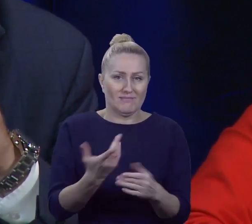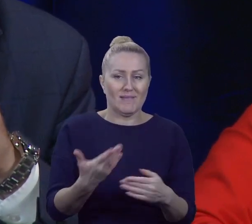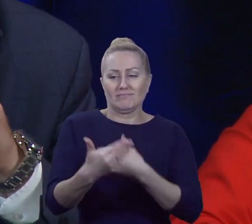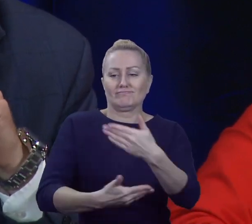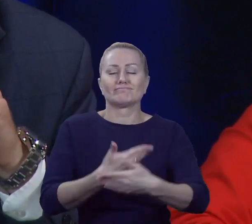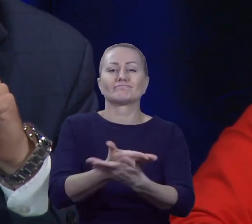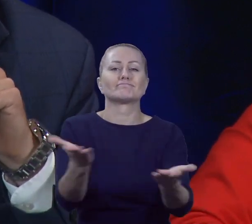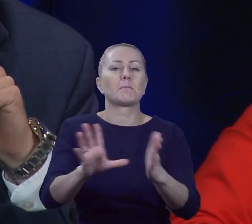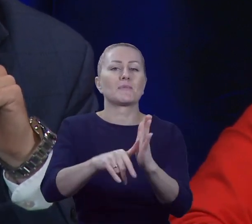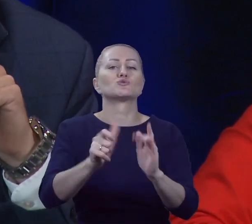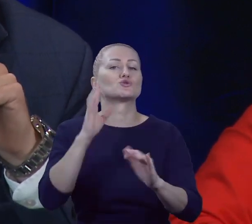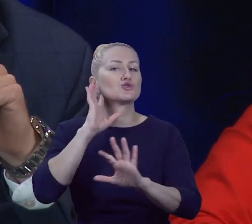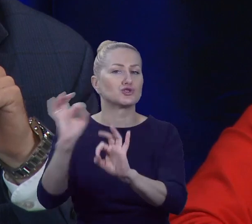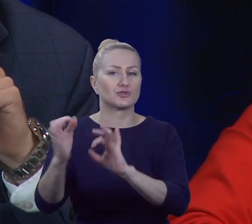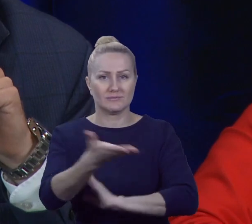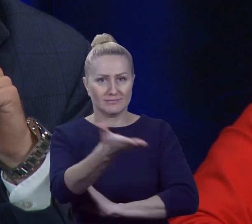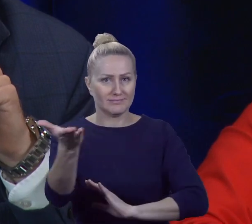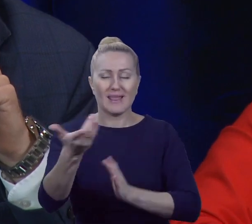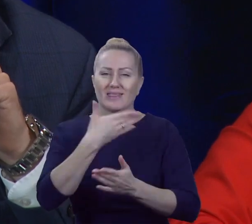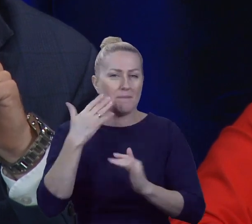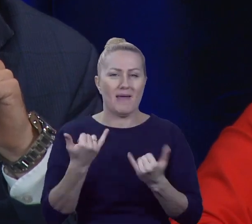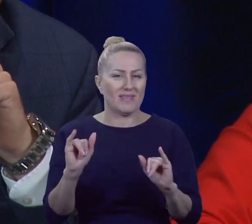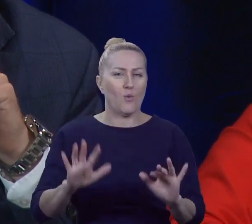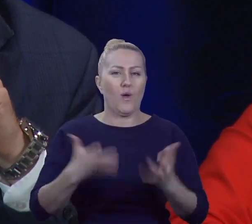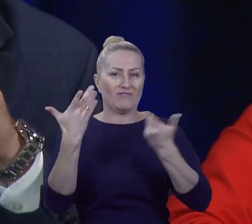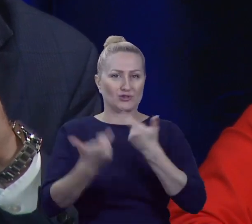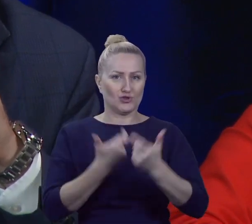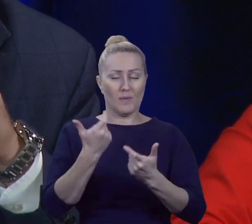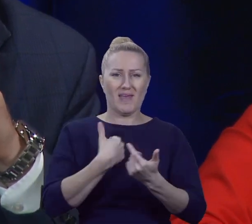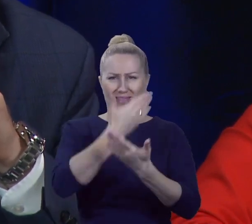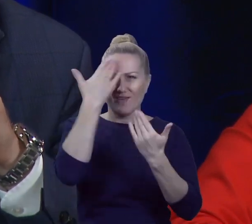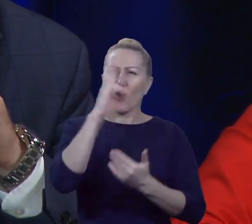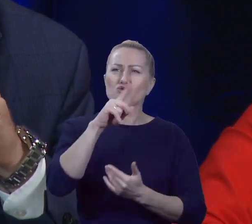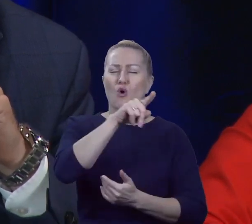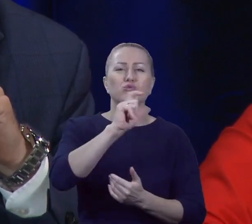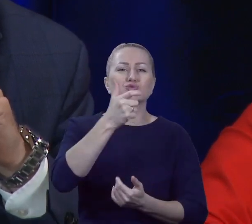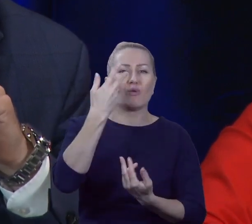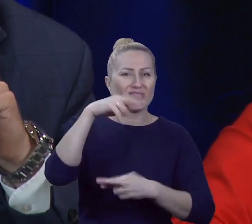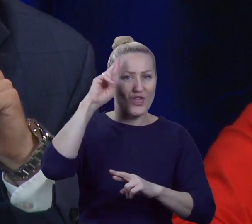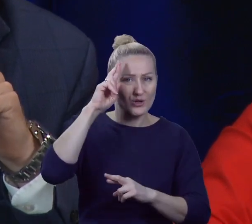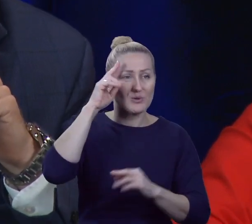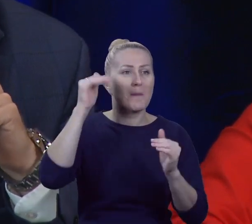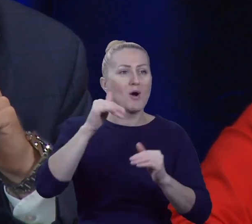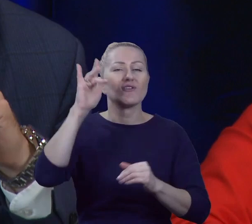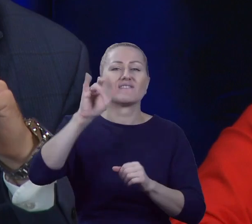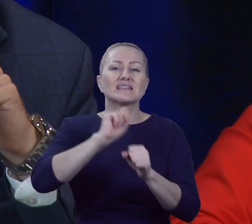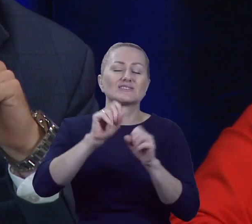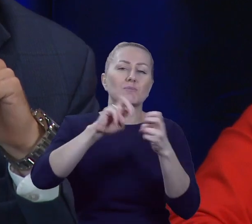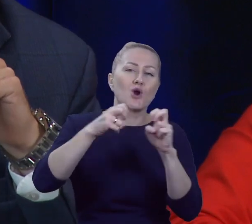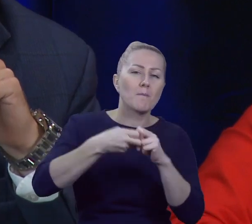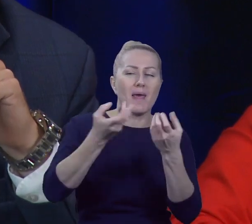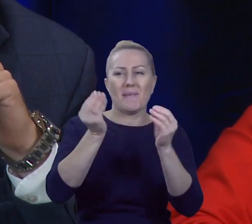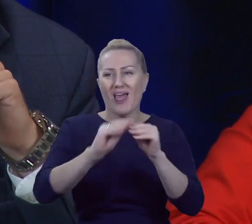mieście dzieje. No nie ma łatwiejszej realizacji i nie wiem, czego ktoś może nie zrozumieć. Może jest jakiś problem w edukacji w naszych